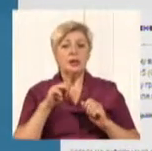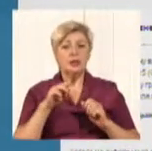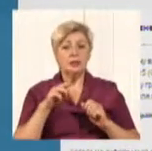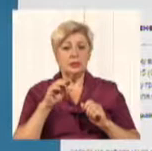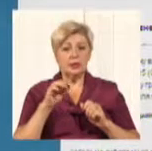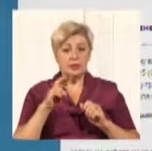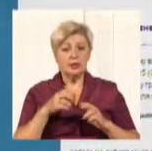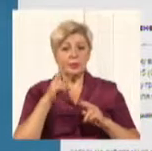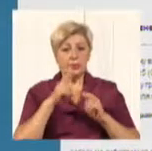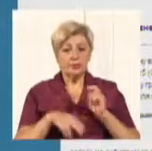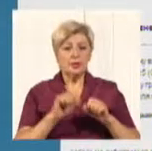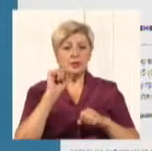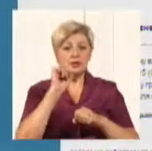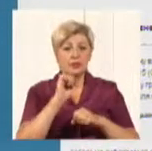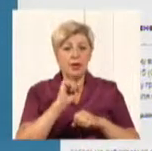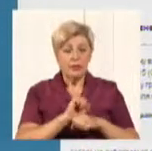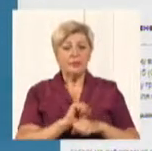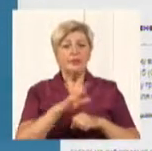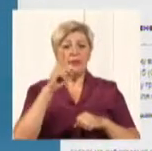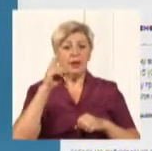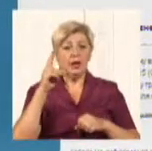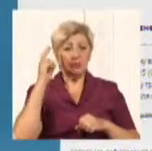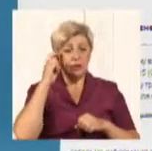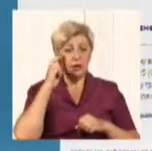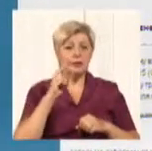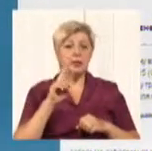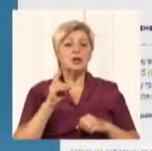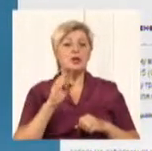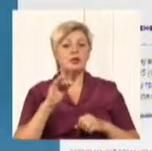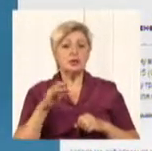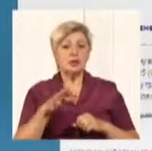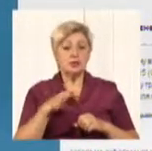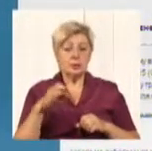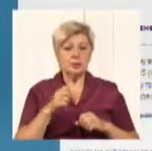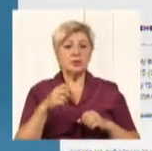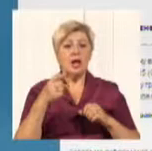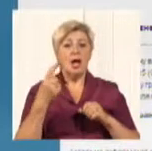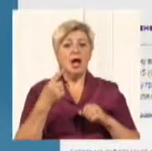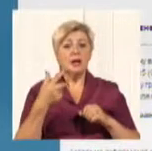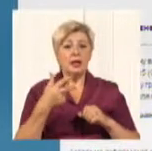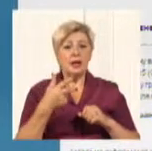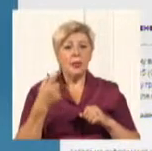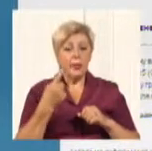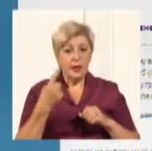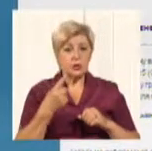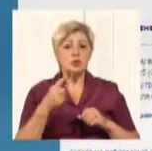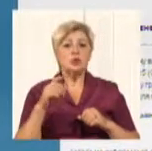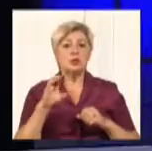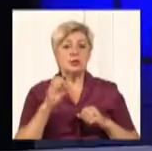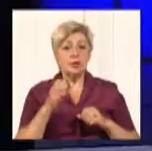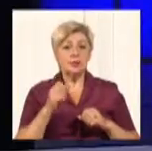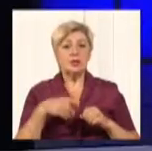у місті Києві та Кіровоградській області. А 31 серпня 2018 року і на всій території країни.